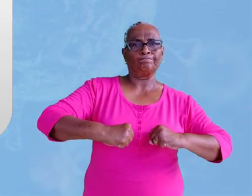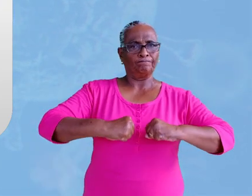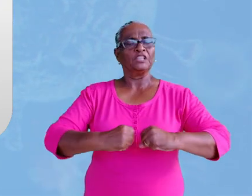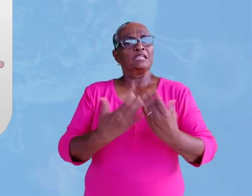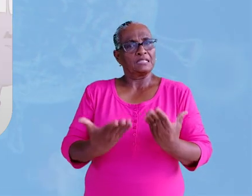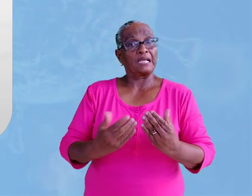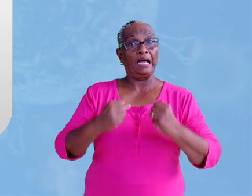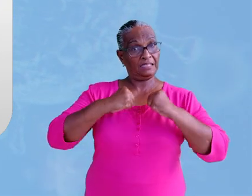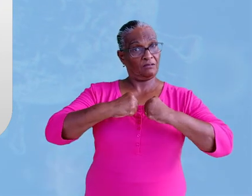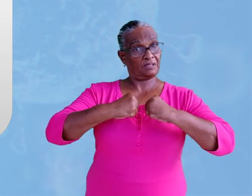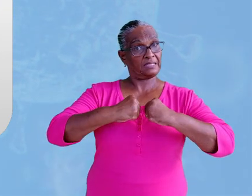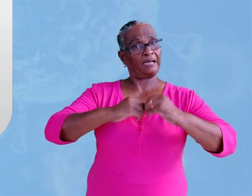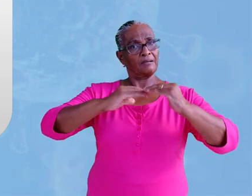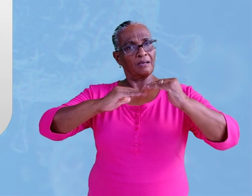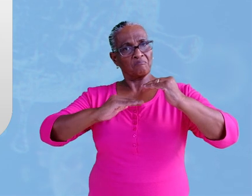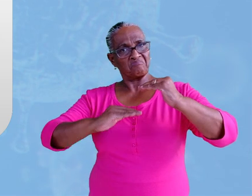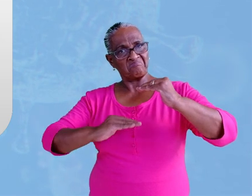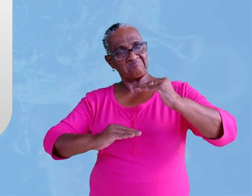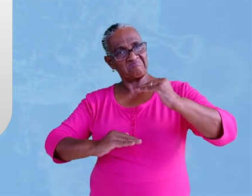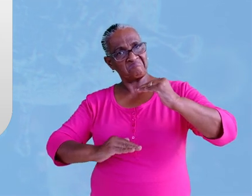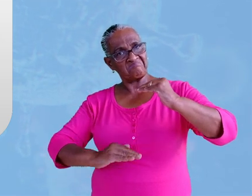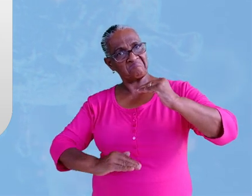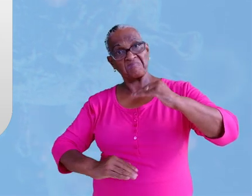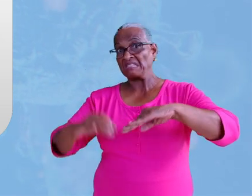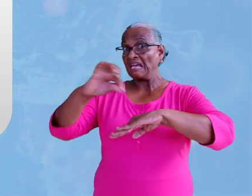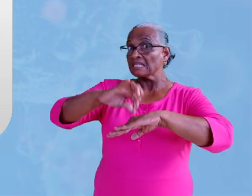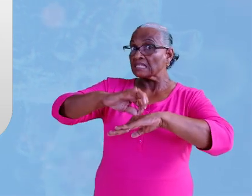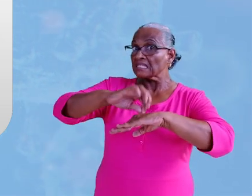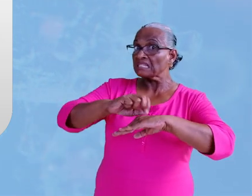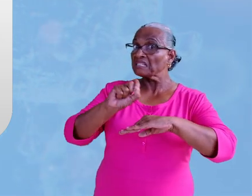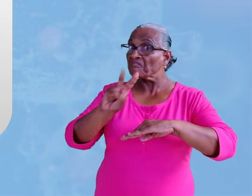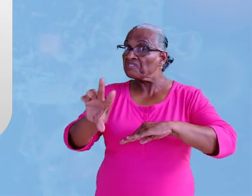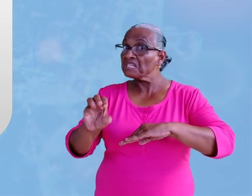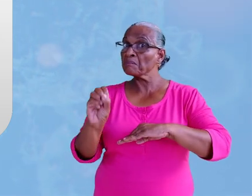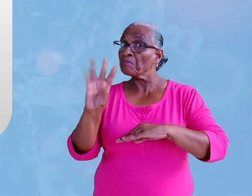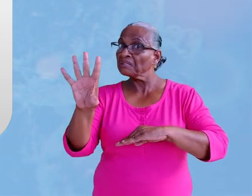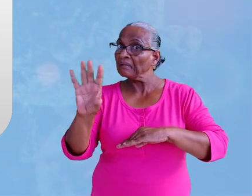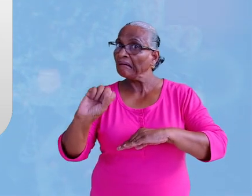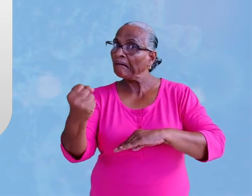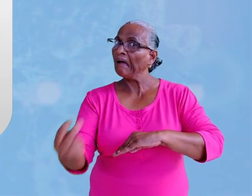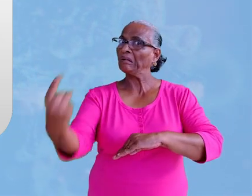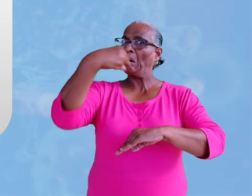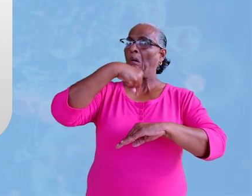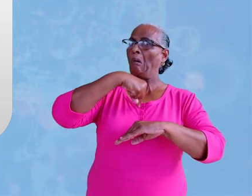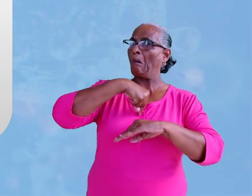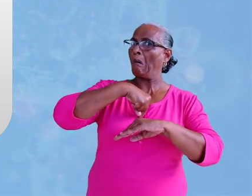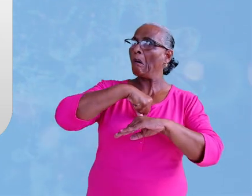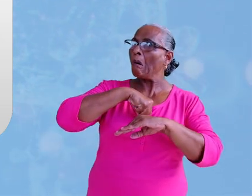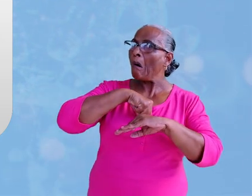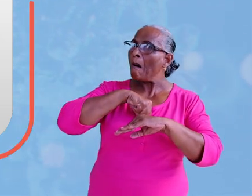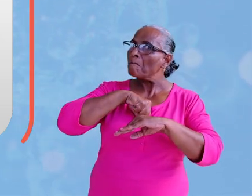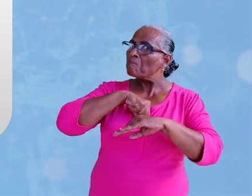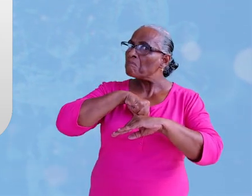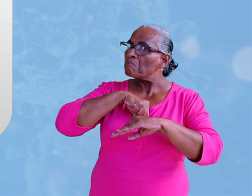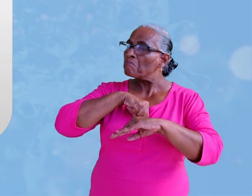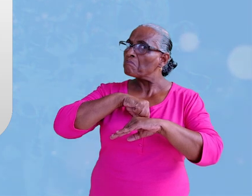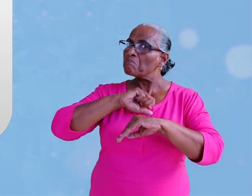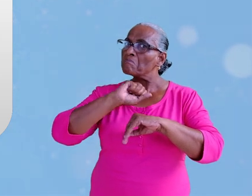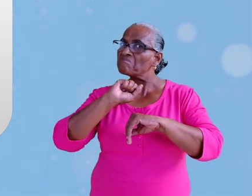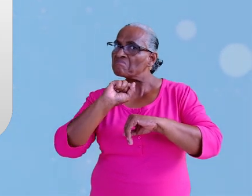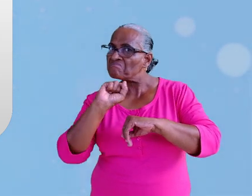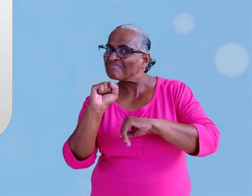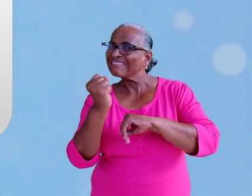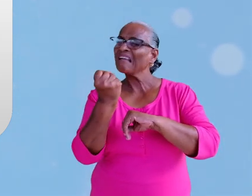weerstand is verminderd, dan kunnen al die virussen en bacteriën, dus de vijanden van buiten die jouw lichaam